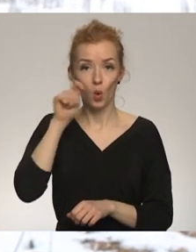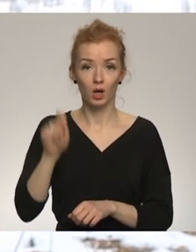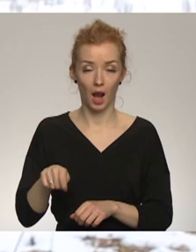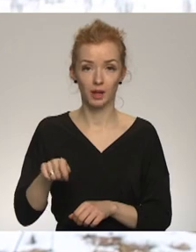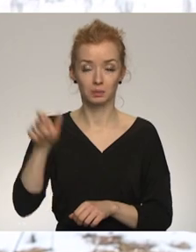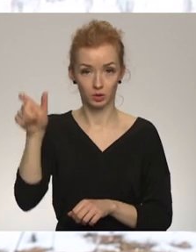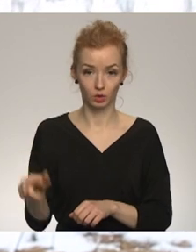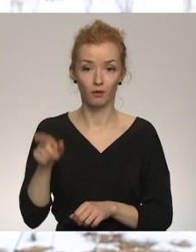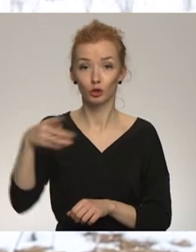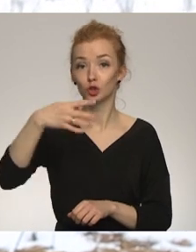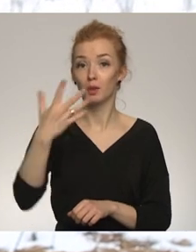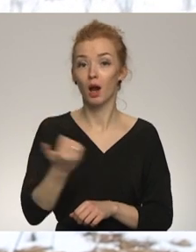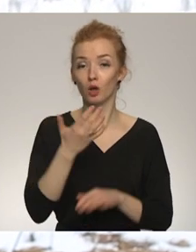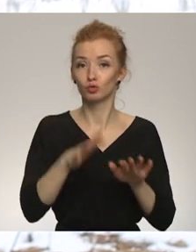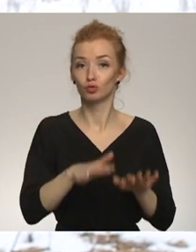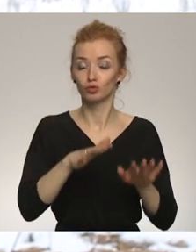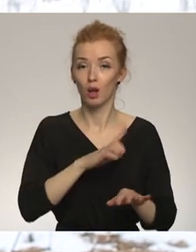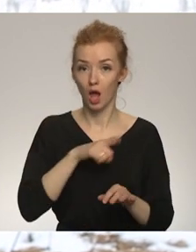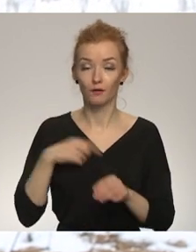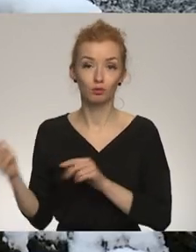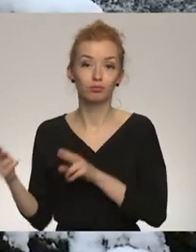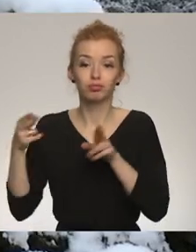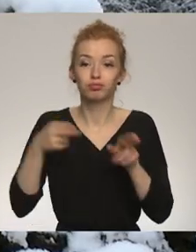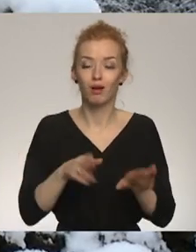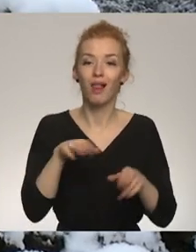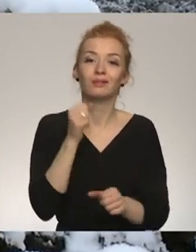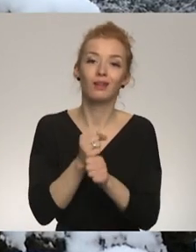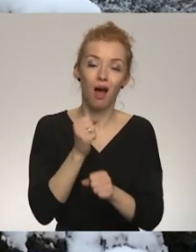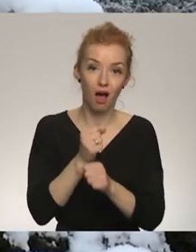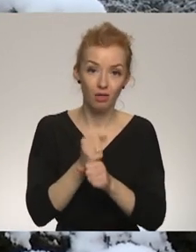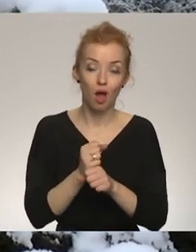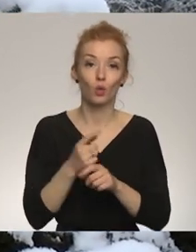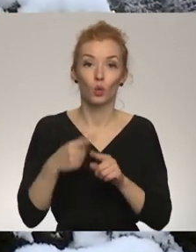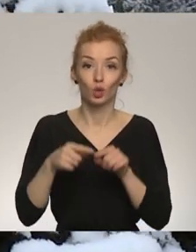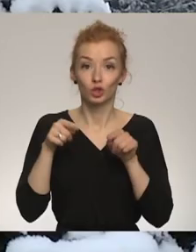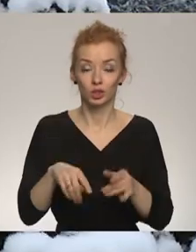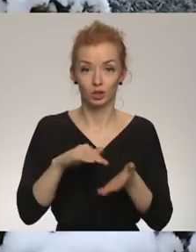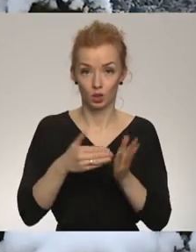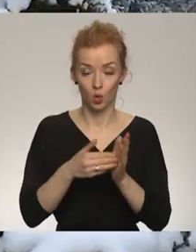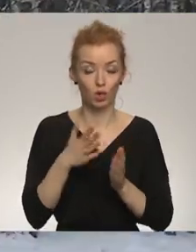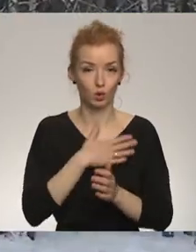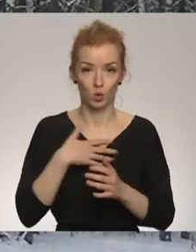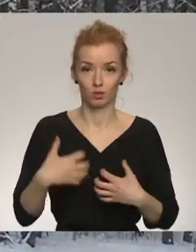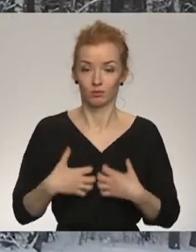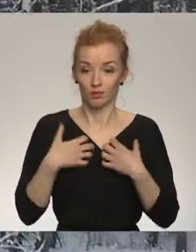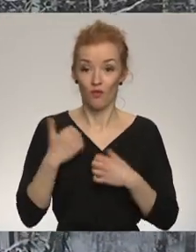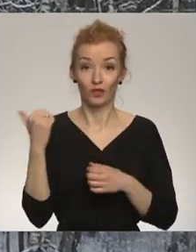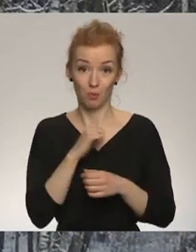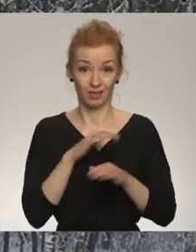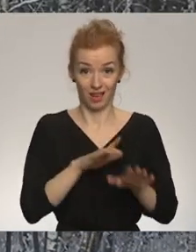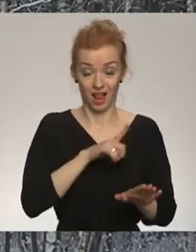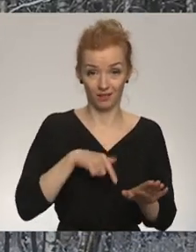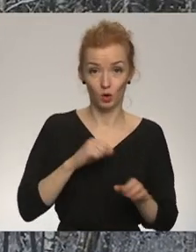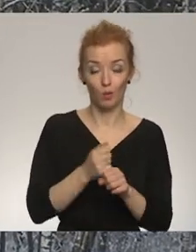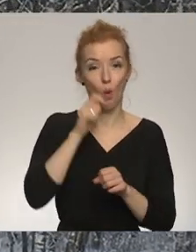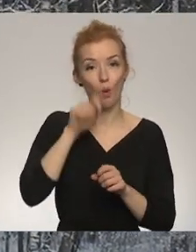gadus dzīvo Latvijā. Viņš atbrauc uz Latviju, lai strādātu. Viņu šī situācija skar personīgi, lai gan atrodas citā valstī.